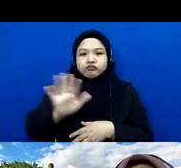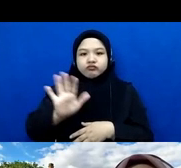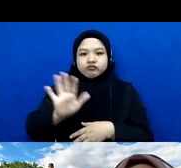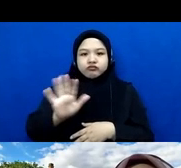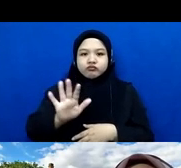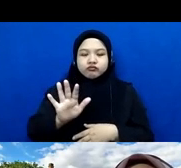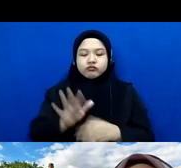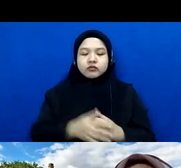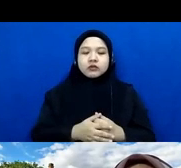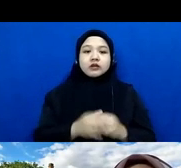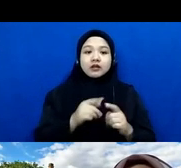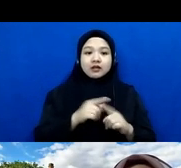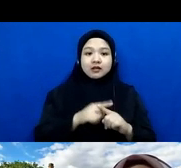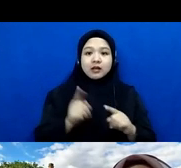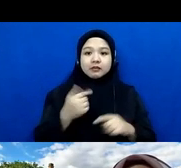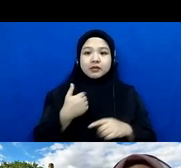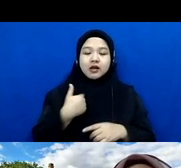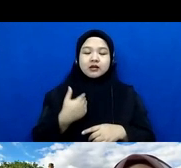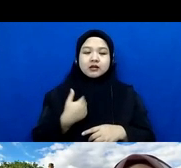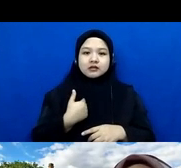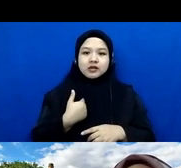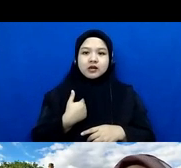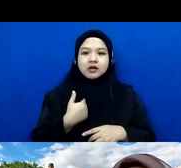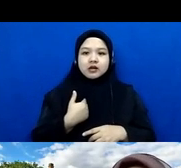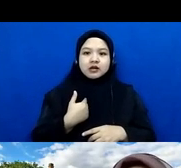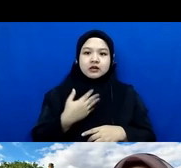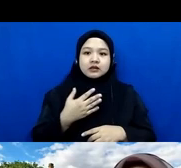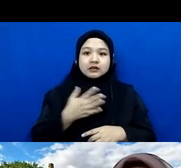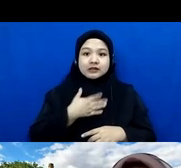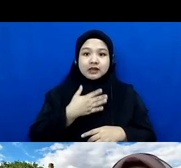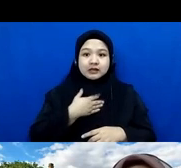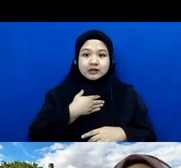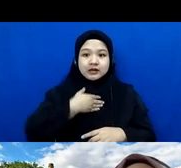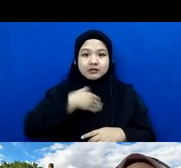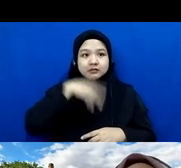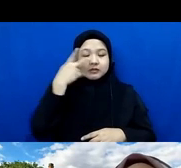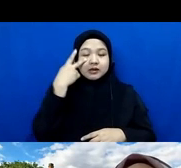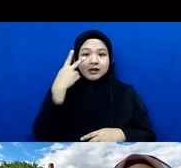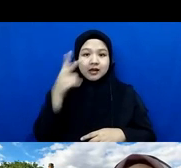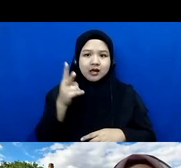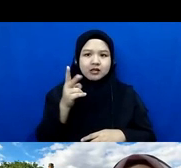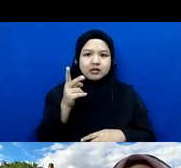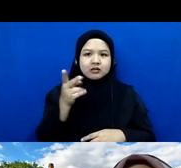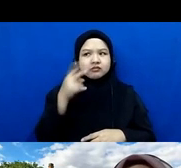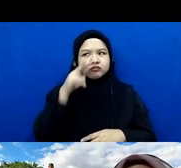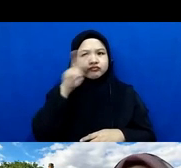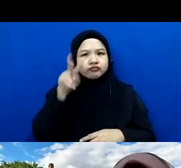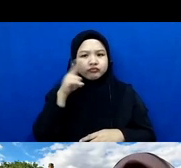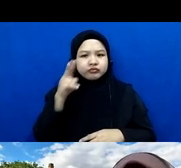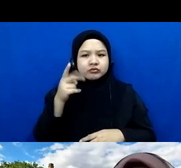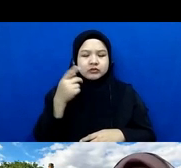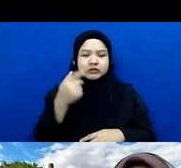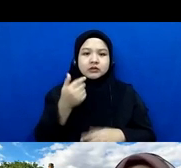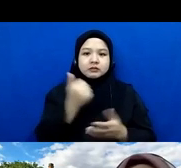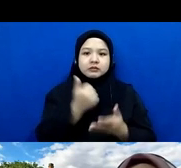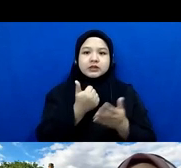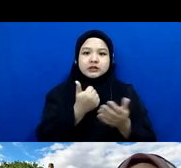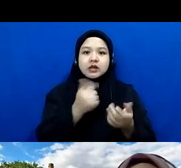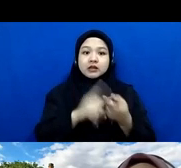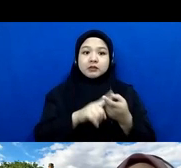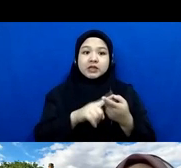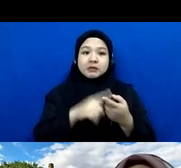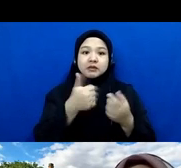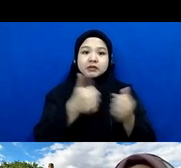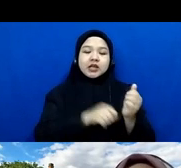ada hal-hal yang saya amati sebagai observer yang sepertinya bisa direspon oleh teman-teman